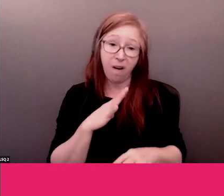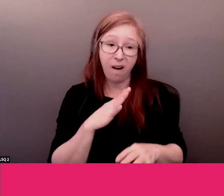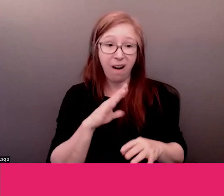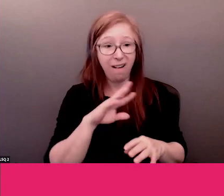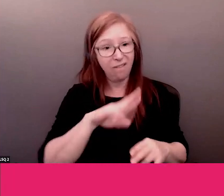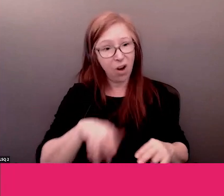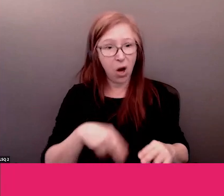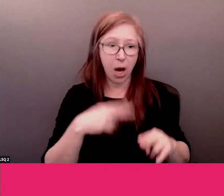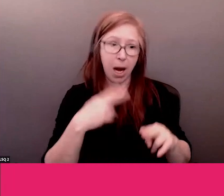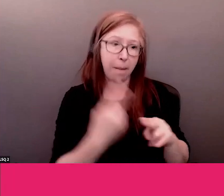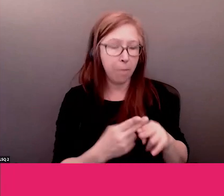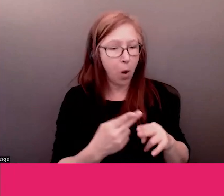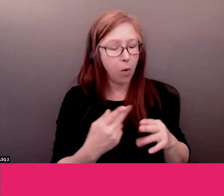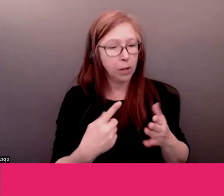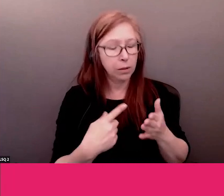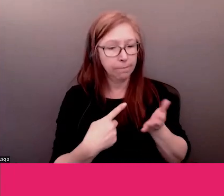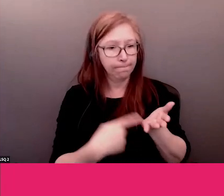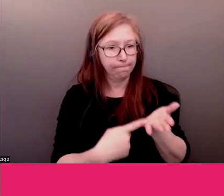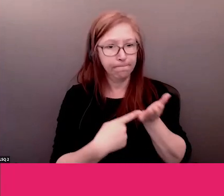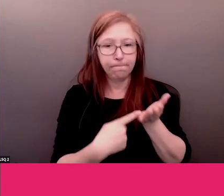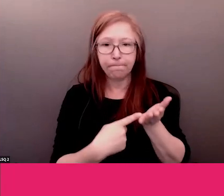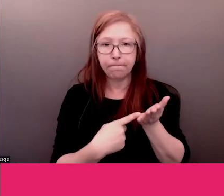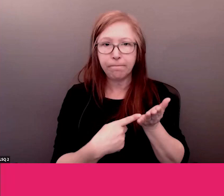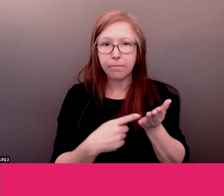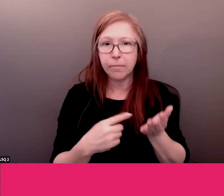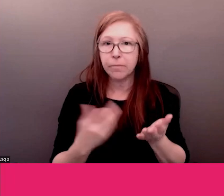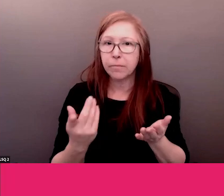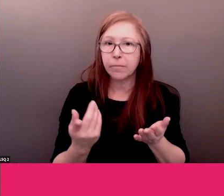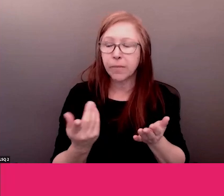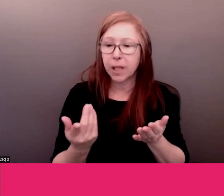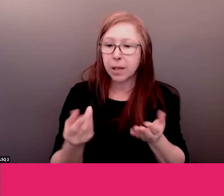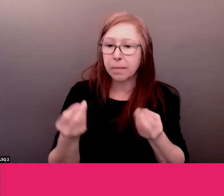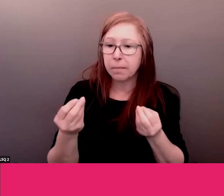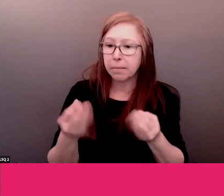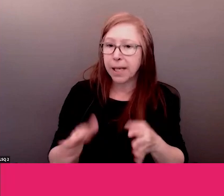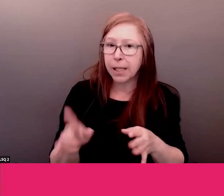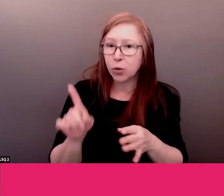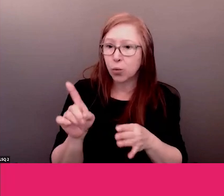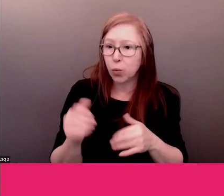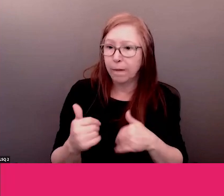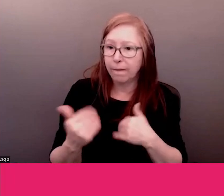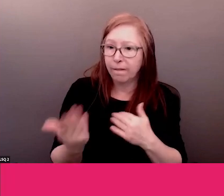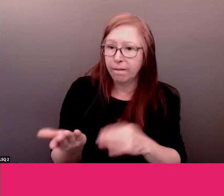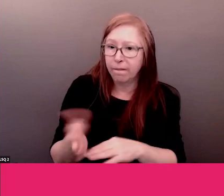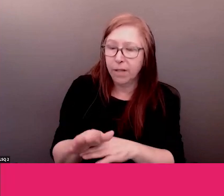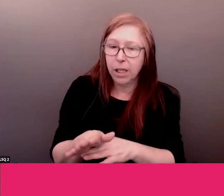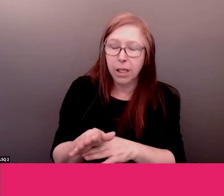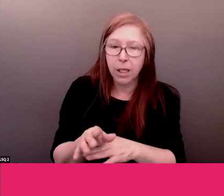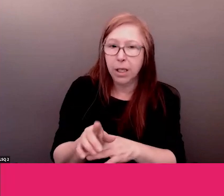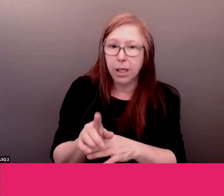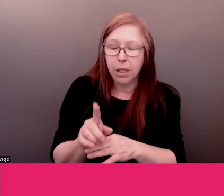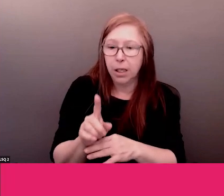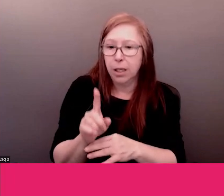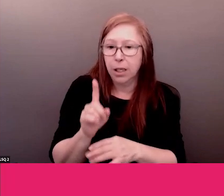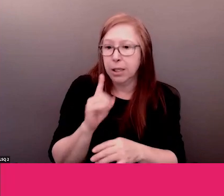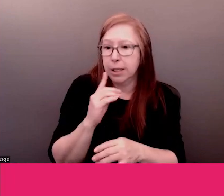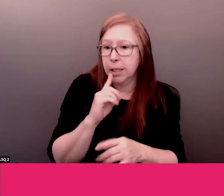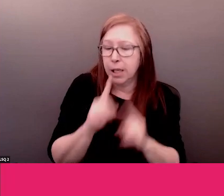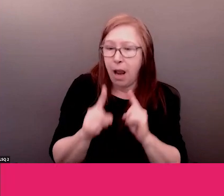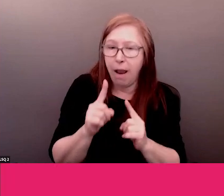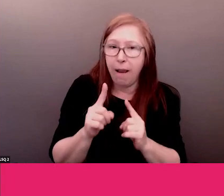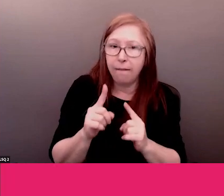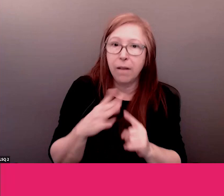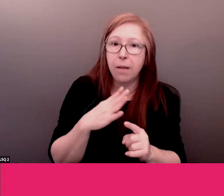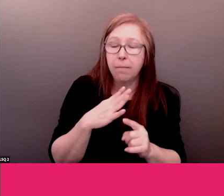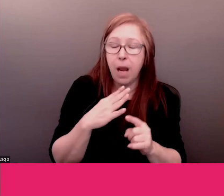vous avez l'enregistrement de ma présentation des sessions précédentes et si vous êtes intéressé à accéder à cela vous pouvez faire cela et si